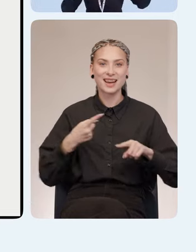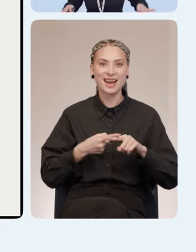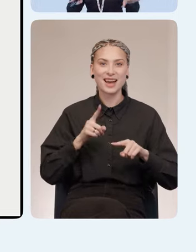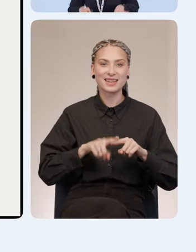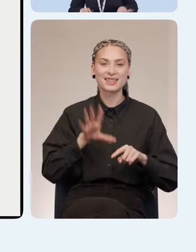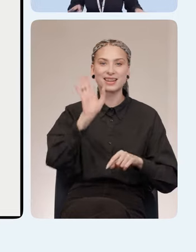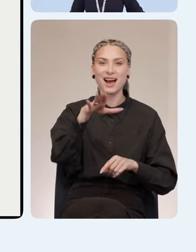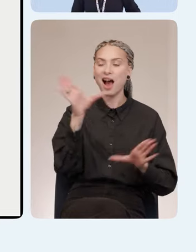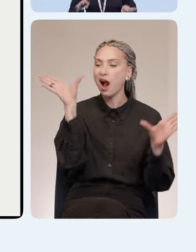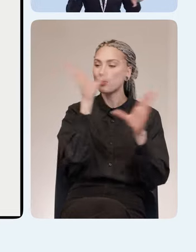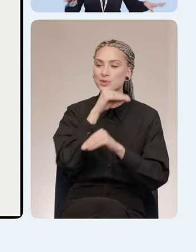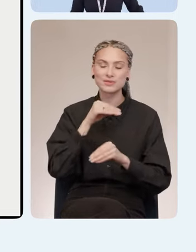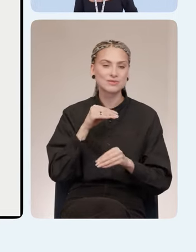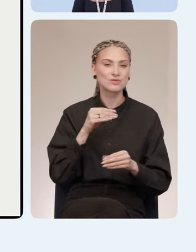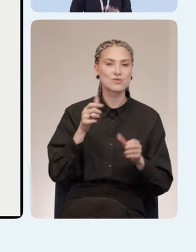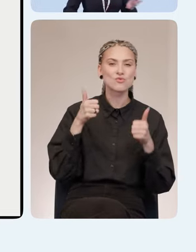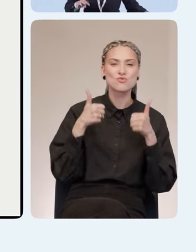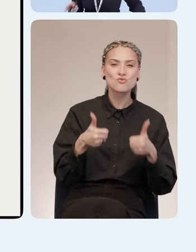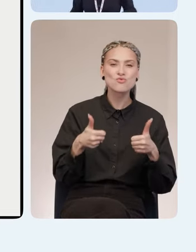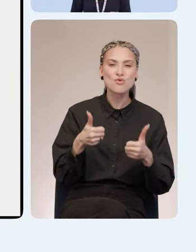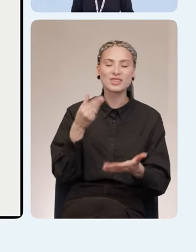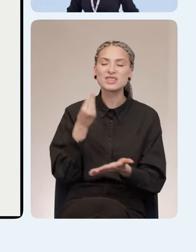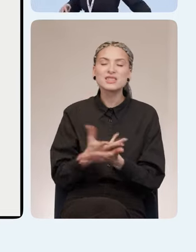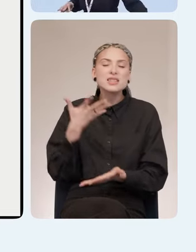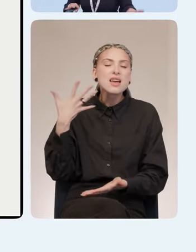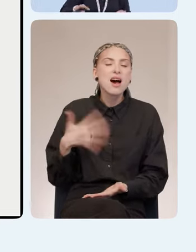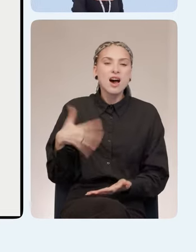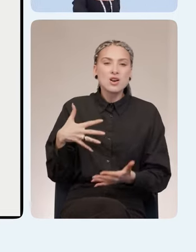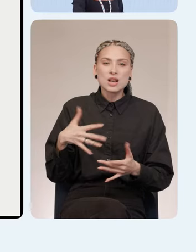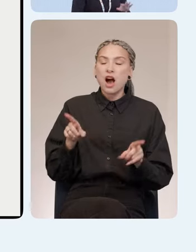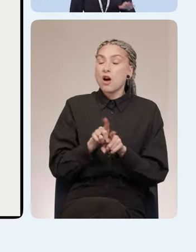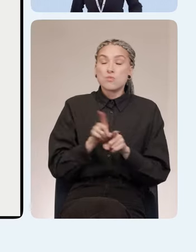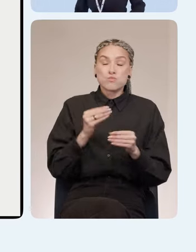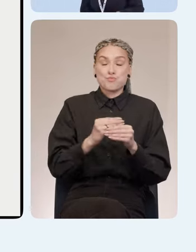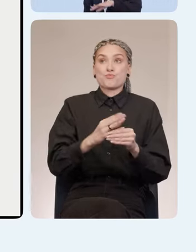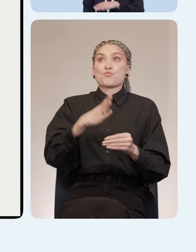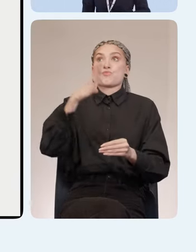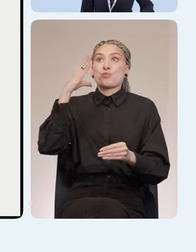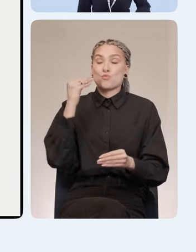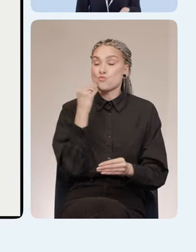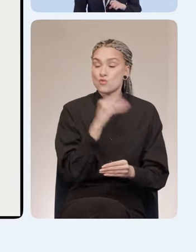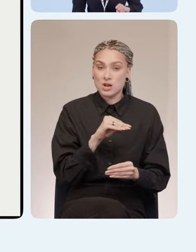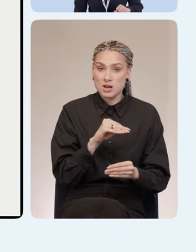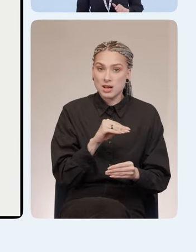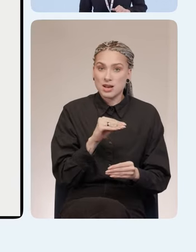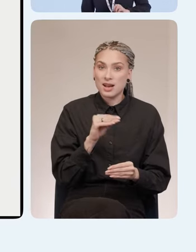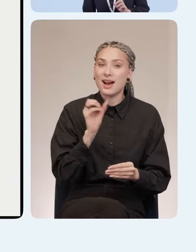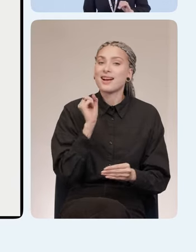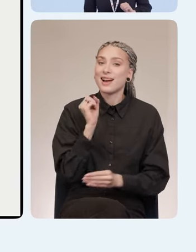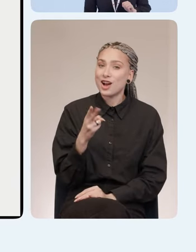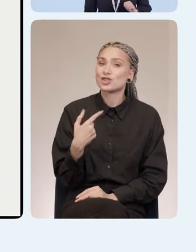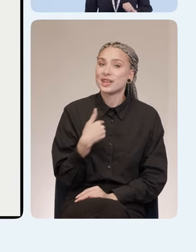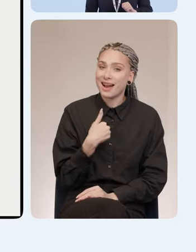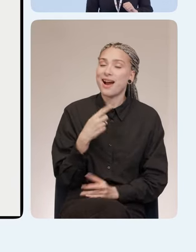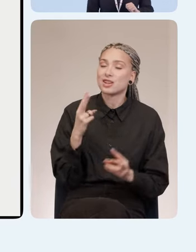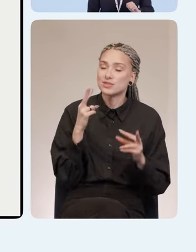такой всех проходимый танк, очень крутой, такой дорогой, как супердорогущий автомобиль. И как же я была